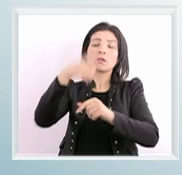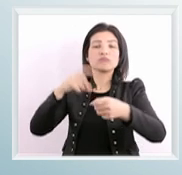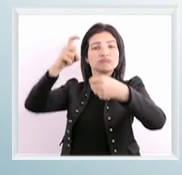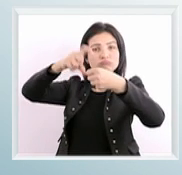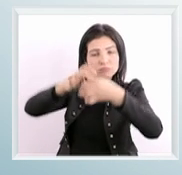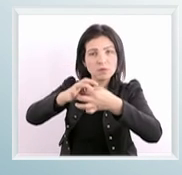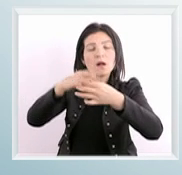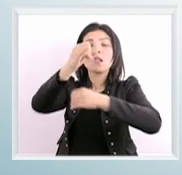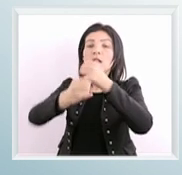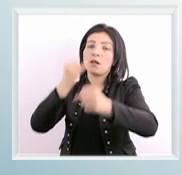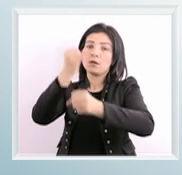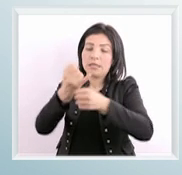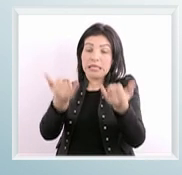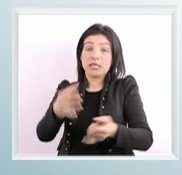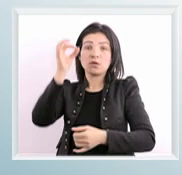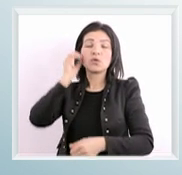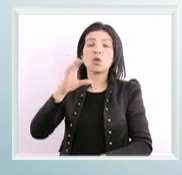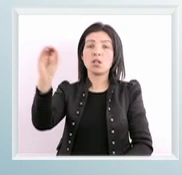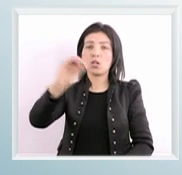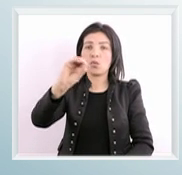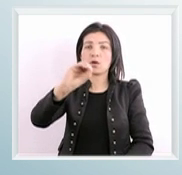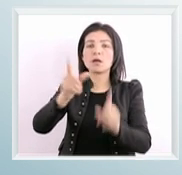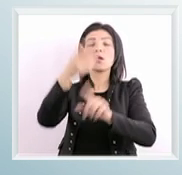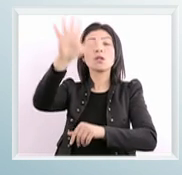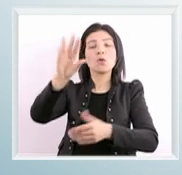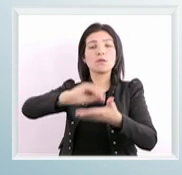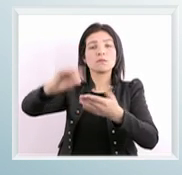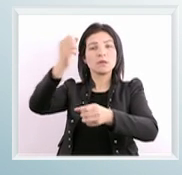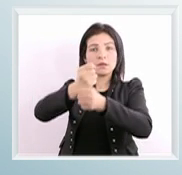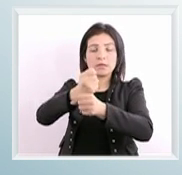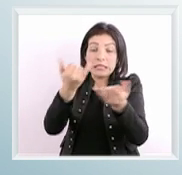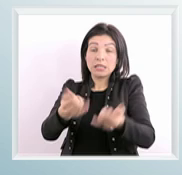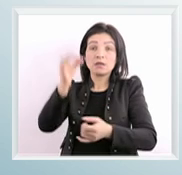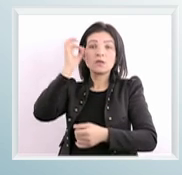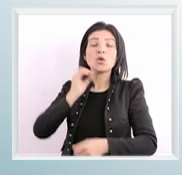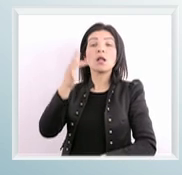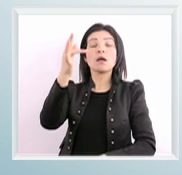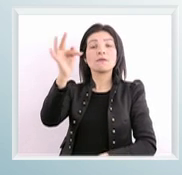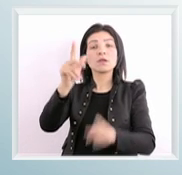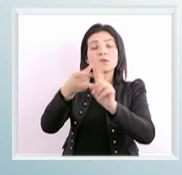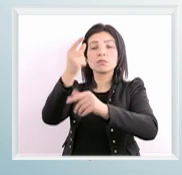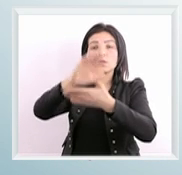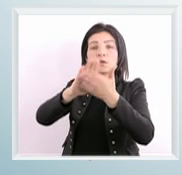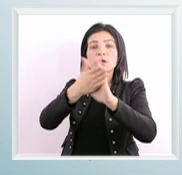المنظمة الدولية للإعاقة بتونس والوكالة الوطنية للتشغيل والعمل المستقل والفيدرالية التونسية للجمعيات